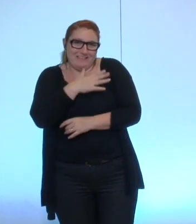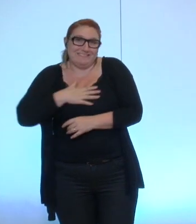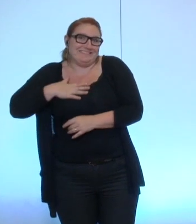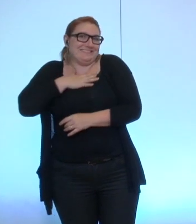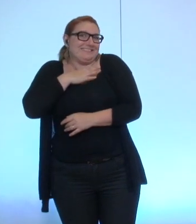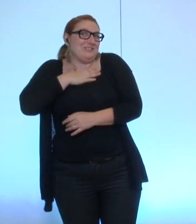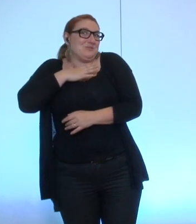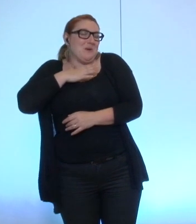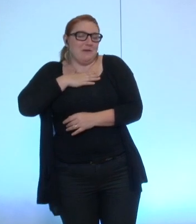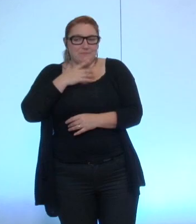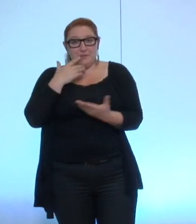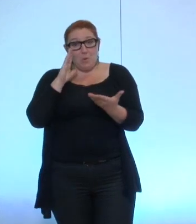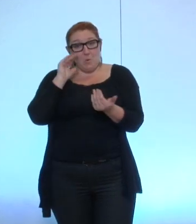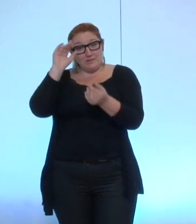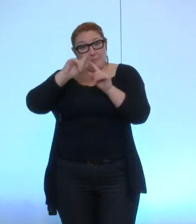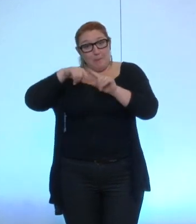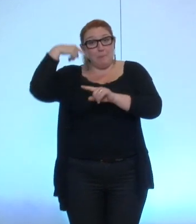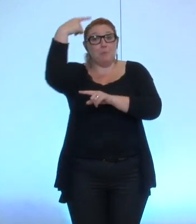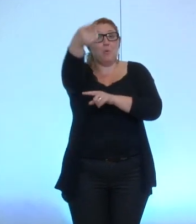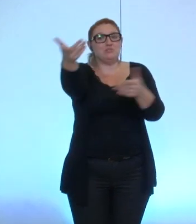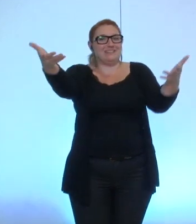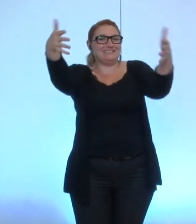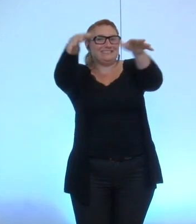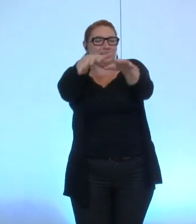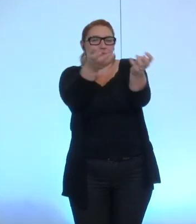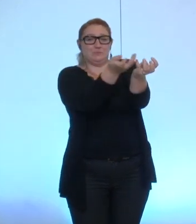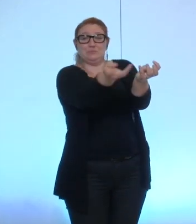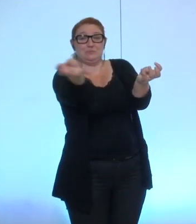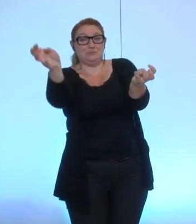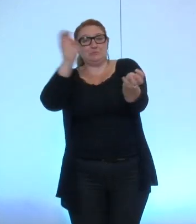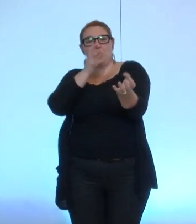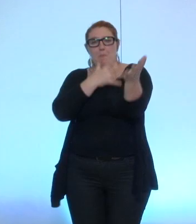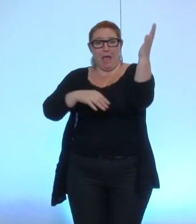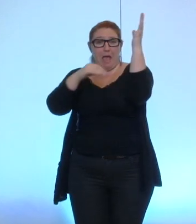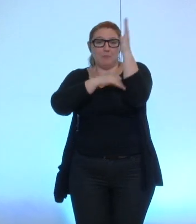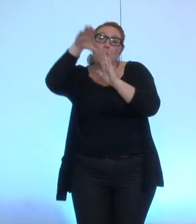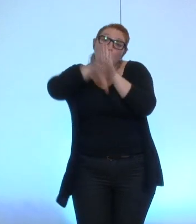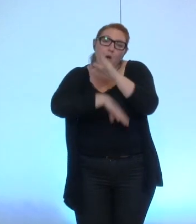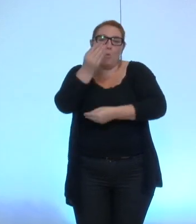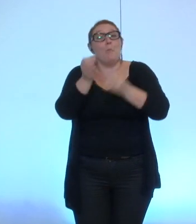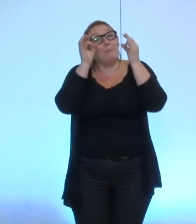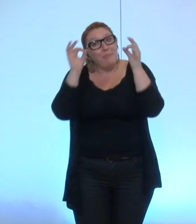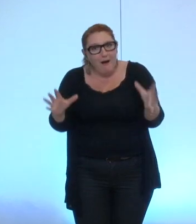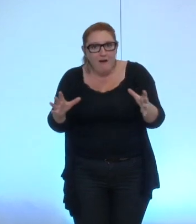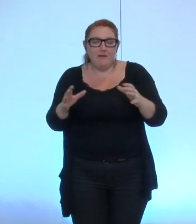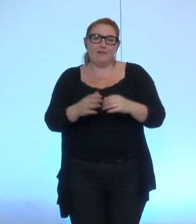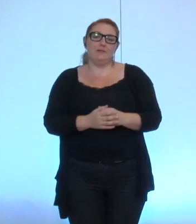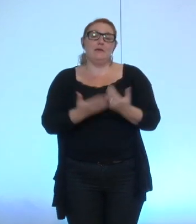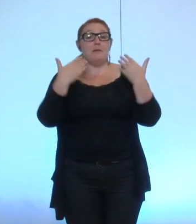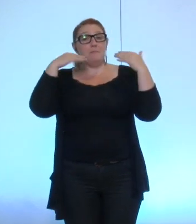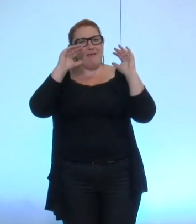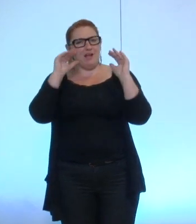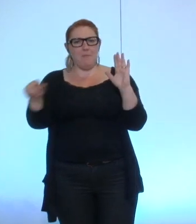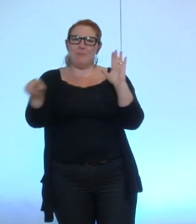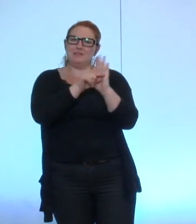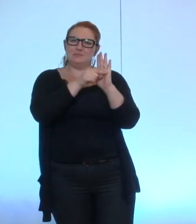séance en assemblée plénière nous aurons moins voire pas d'amendements par contre c'est quand même une disposition qui nécessite